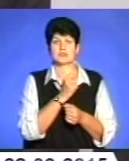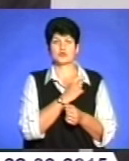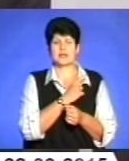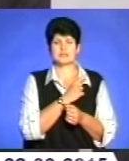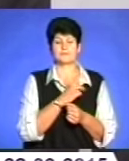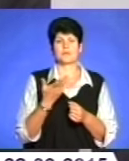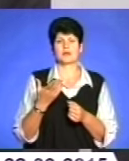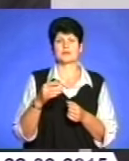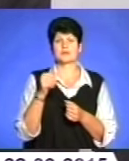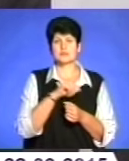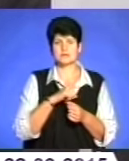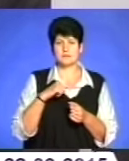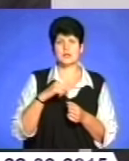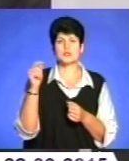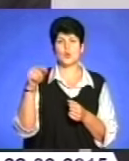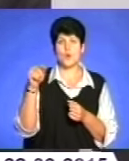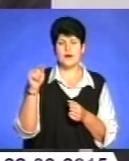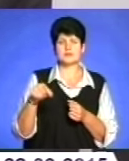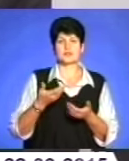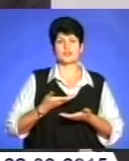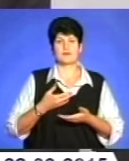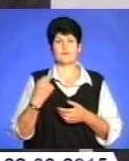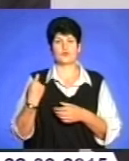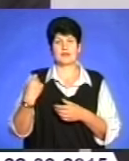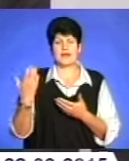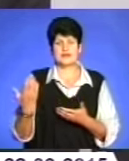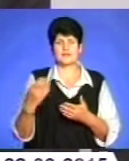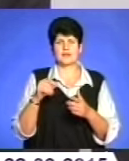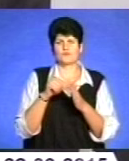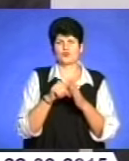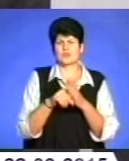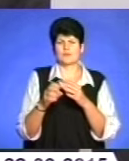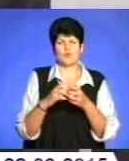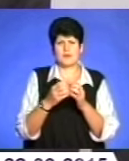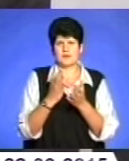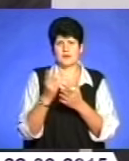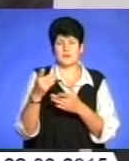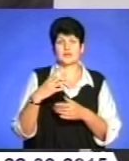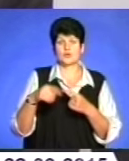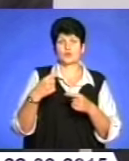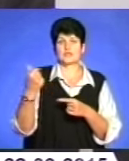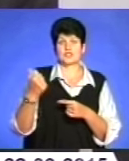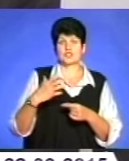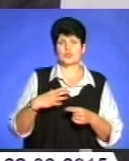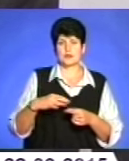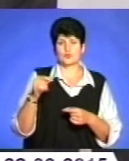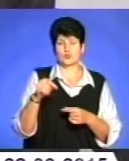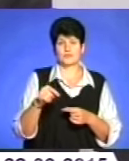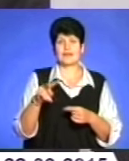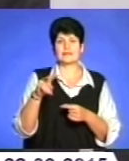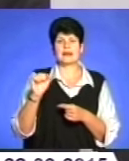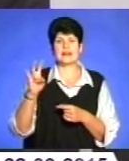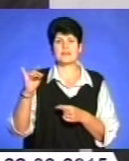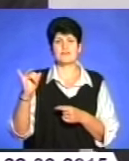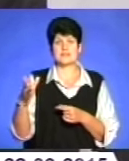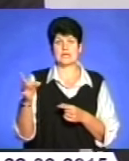Луганська проживає в Одесі, але навіть там якісь є додатчі проблеми, і ми на цей тиждень її чекаємо тут, вона знайшла вже в Леновецькому районі по